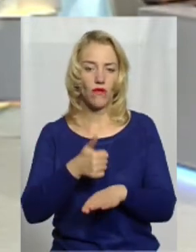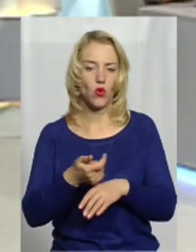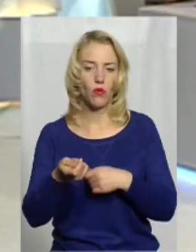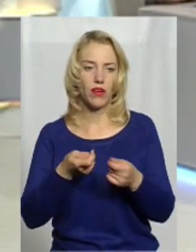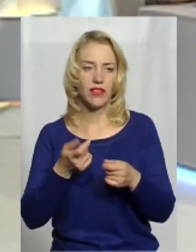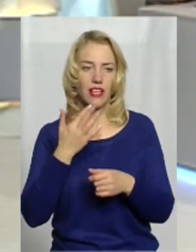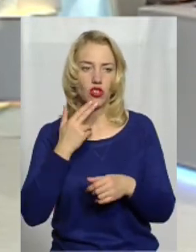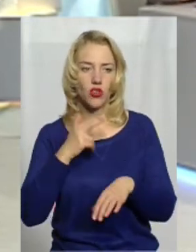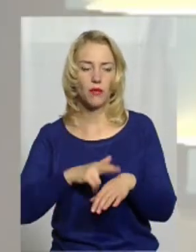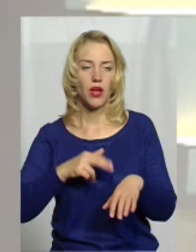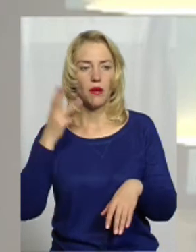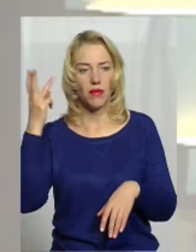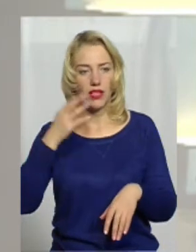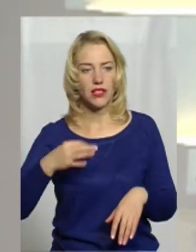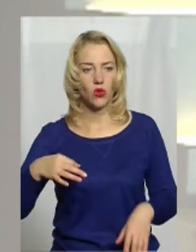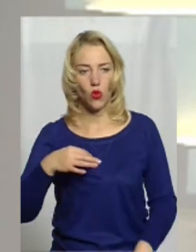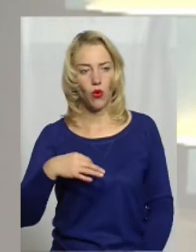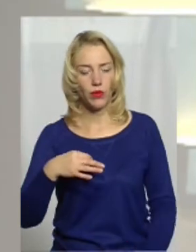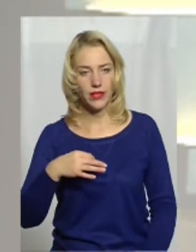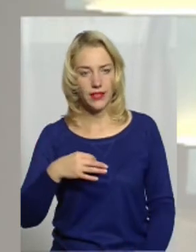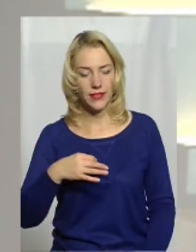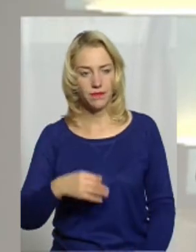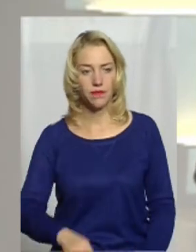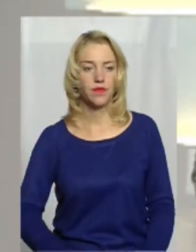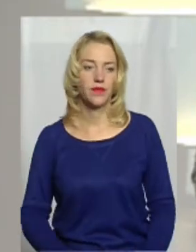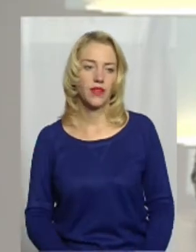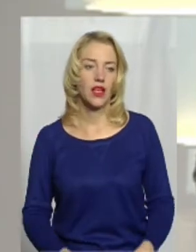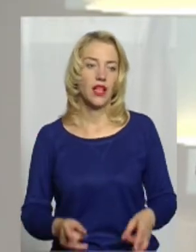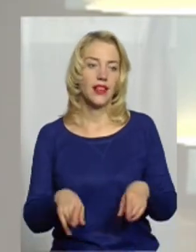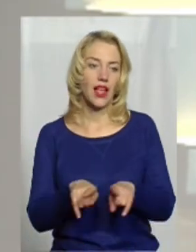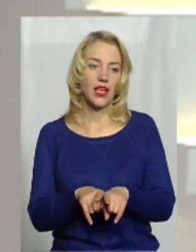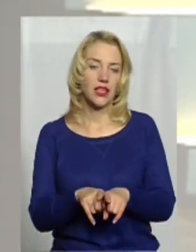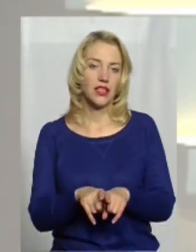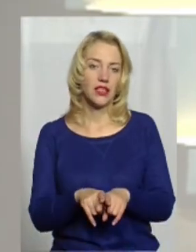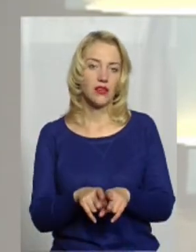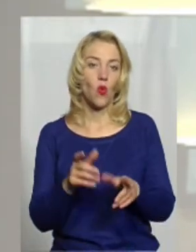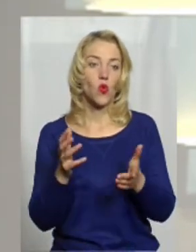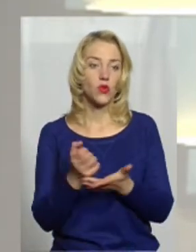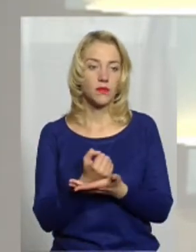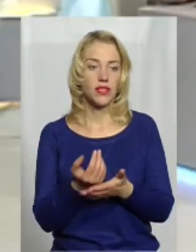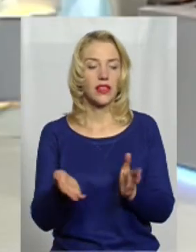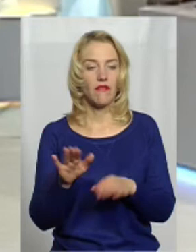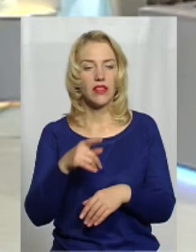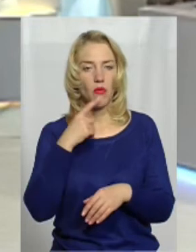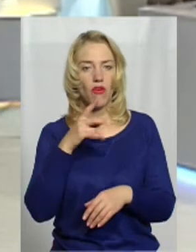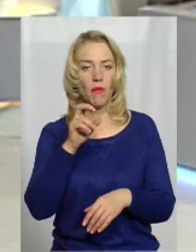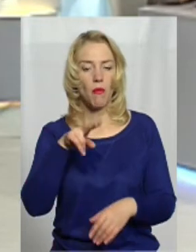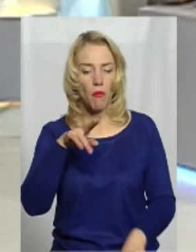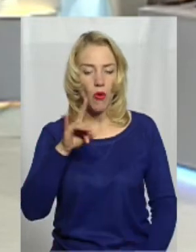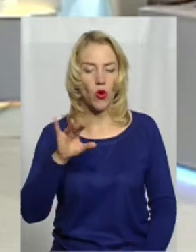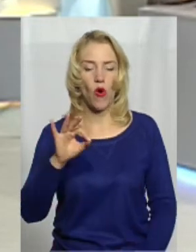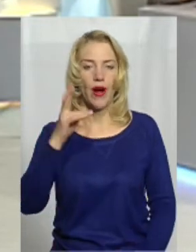національної поліції у Хмельницькій області і Наглега. От такі успіхи. Давайте поговоримо про Хмельницький.